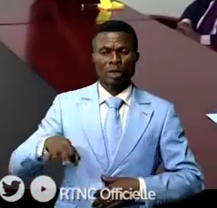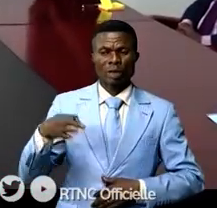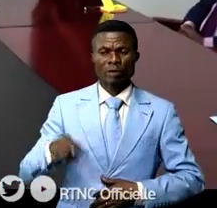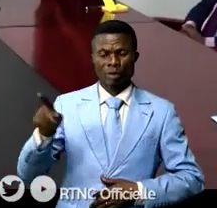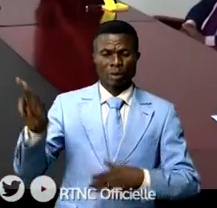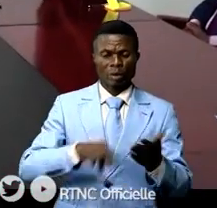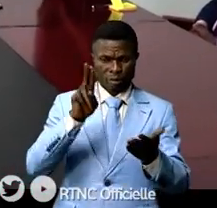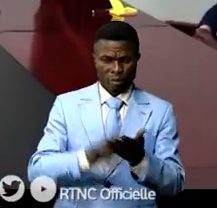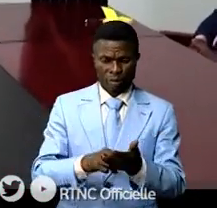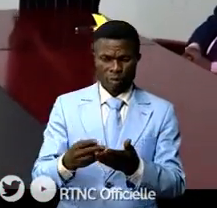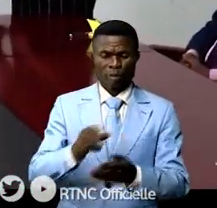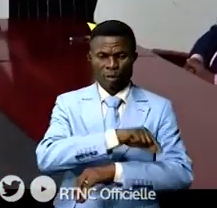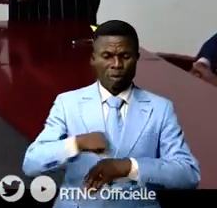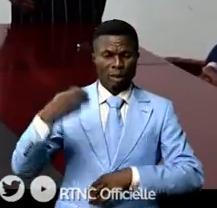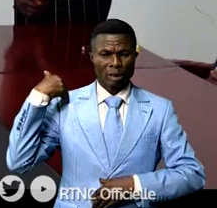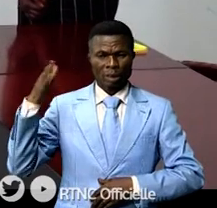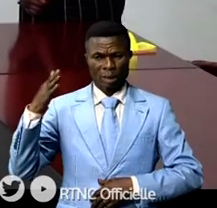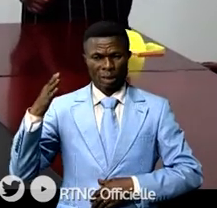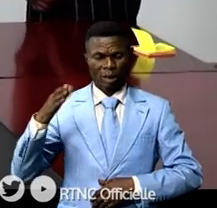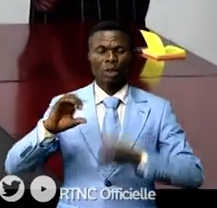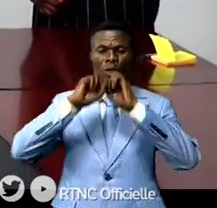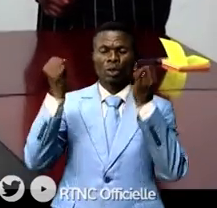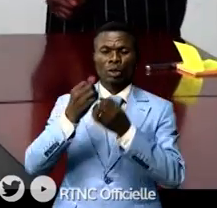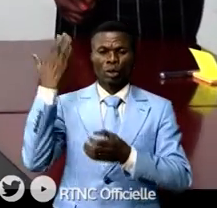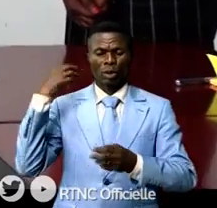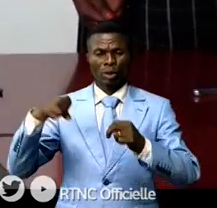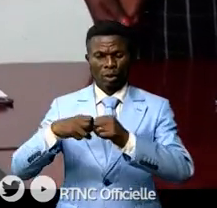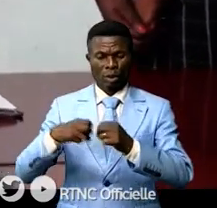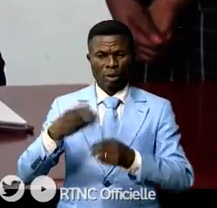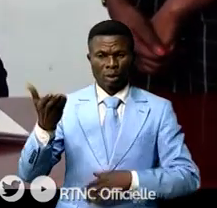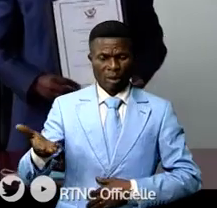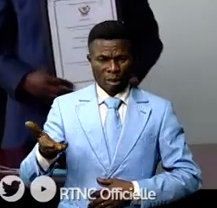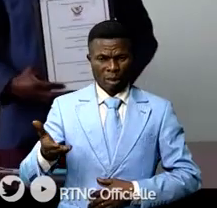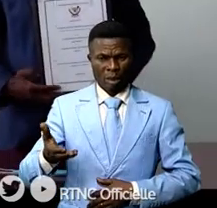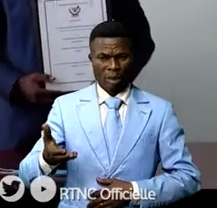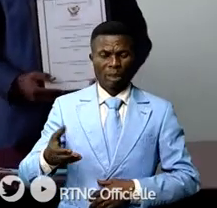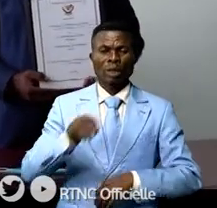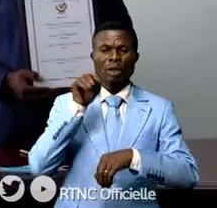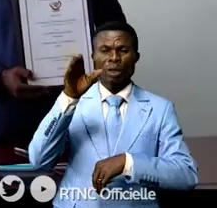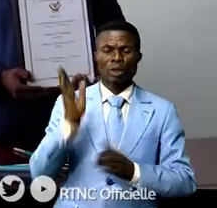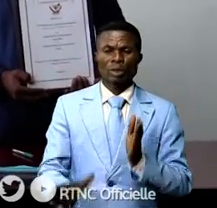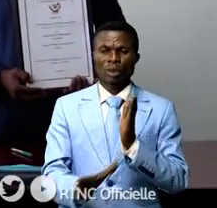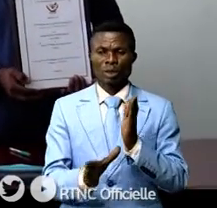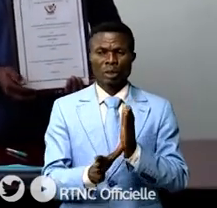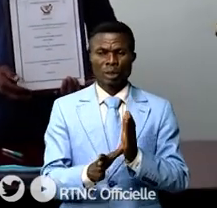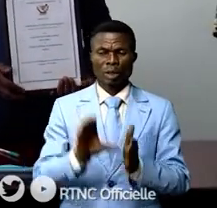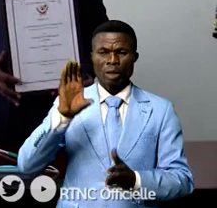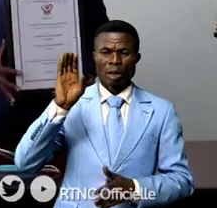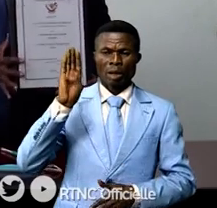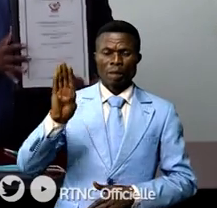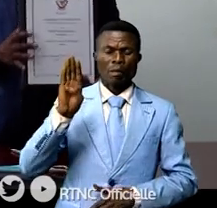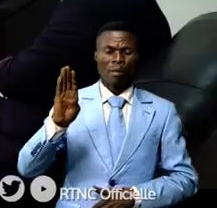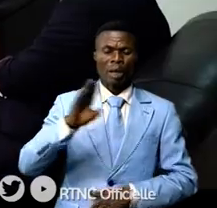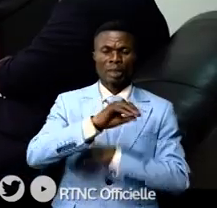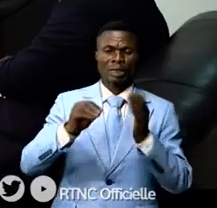La signature entre le ministre d'État, ministre des Hydrocarbures, Ribensimikun Domohima et le directeur intérimaire du BSECO, Maton